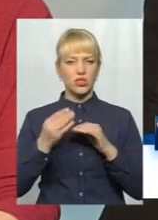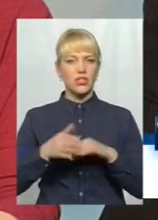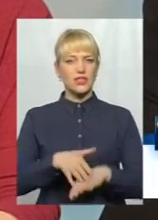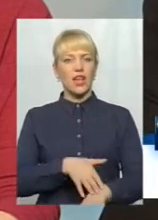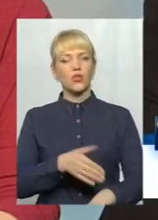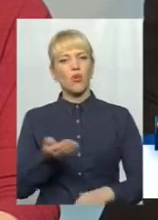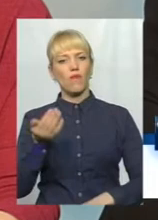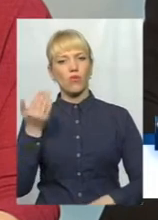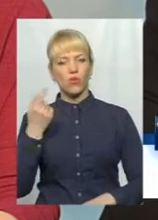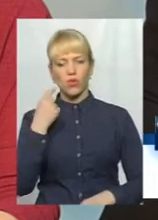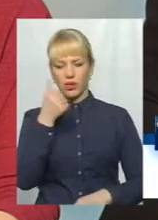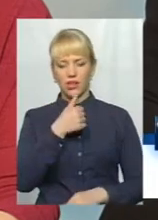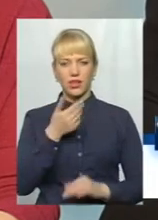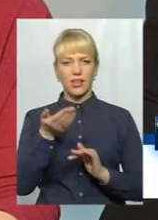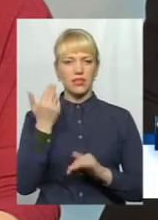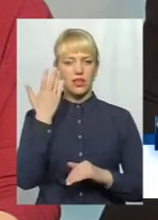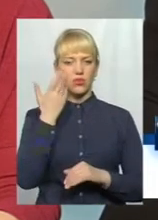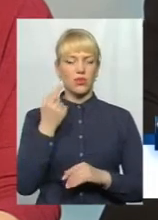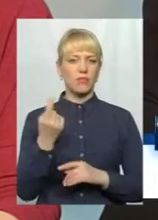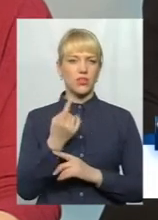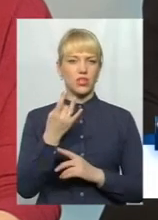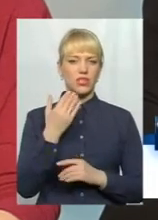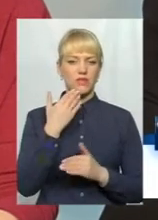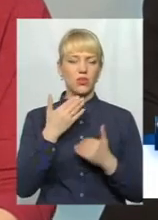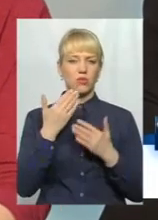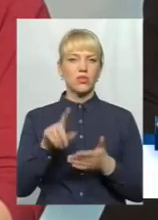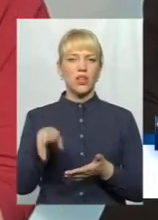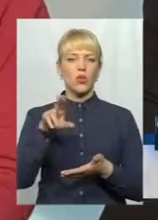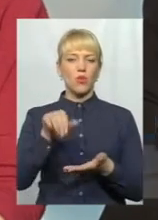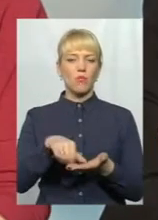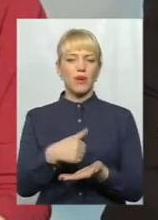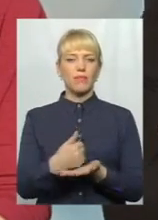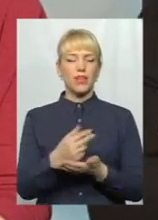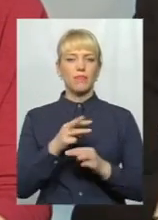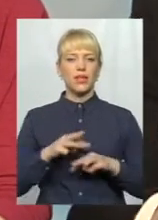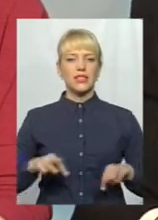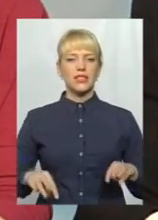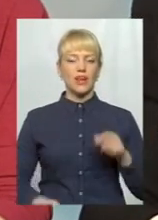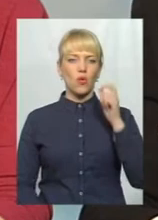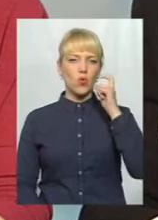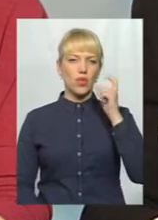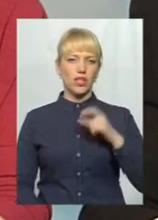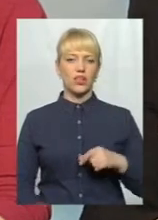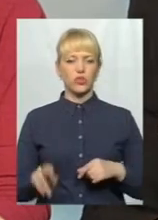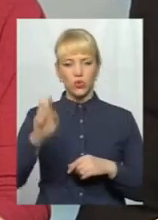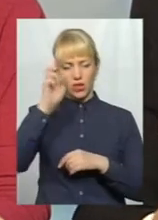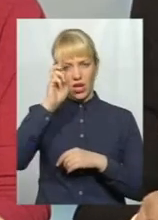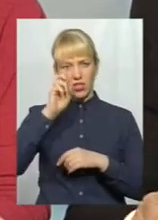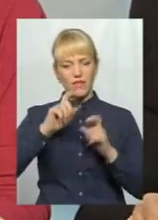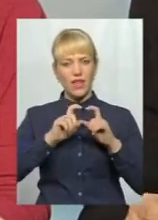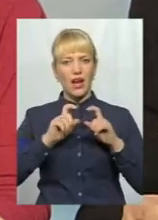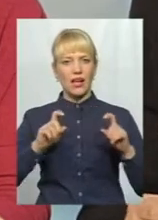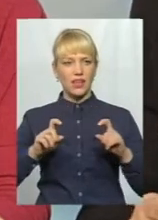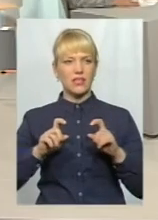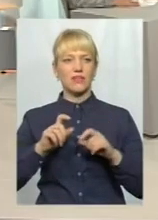майже рік тому назад, коли я перший раз звернувся до прем'єр-міністра України і до Державного агентства водних ресурсів України про